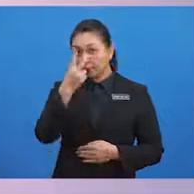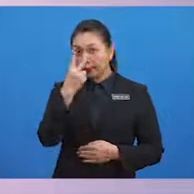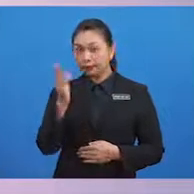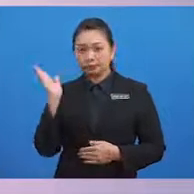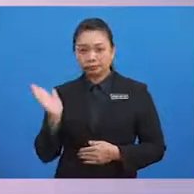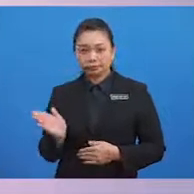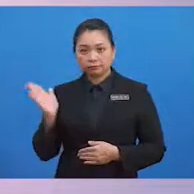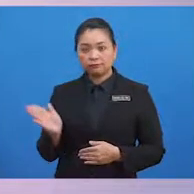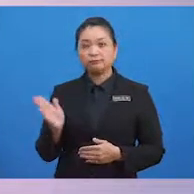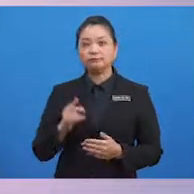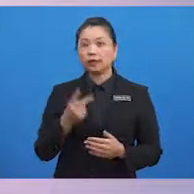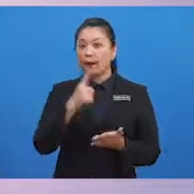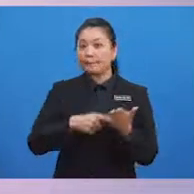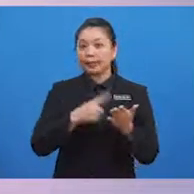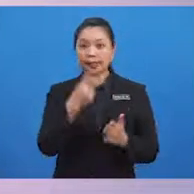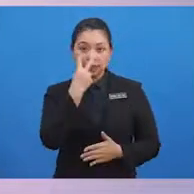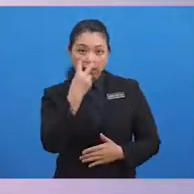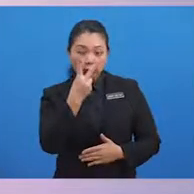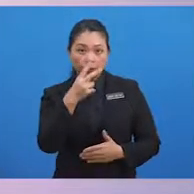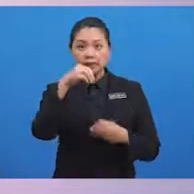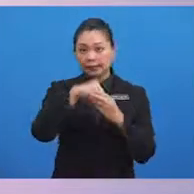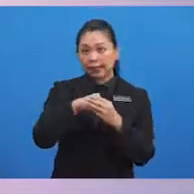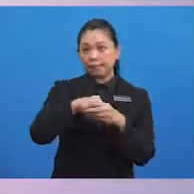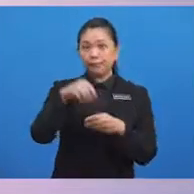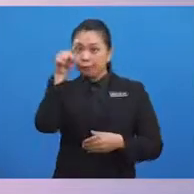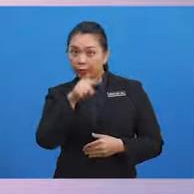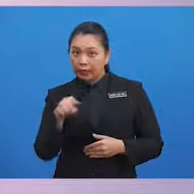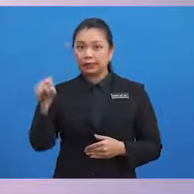apa yang anda boleh perhatikan dalam perlakuan ini?